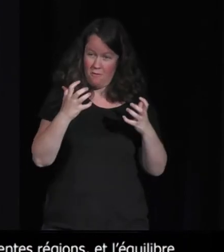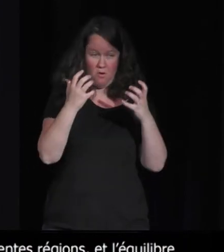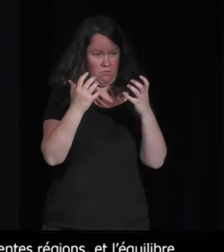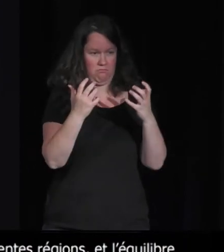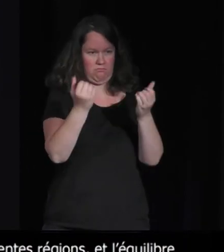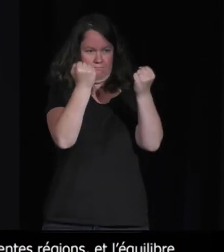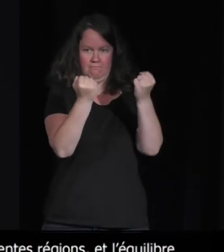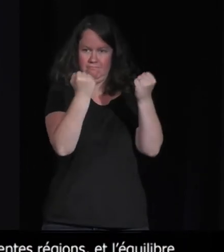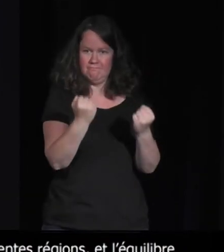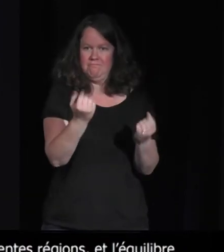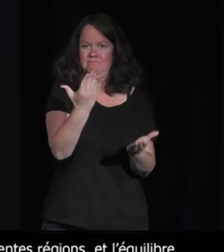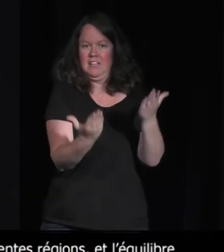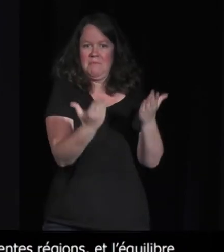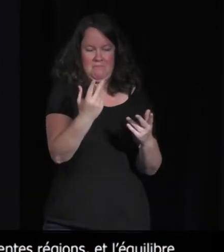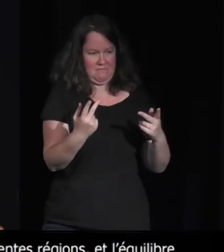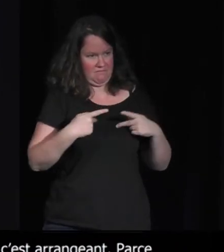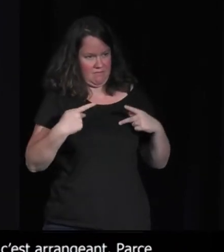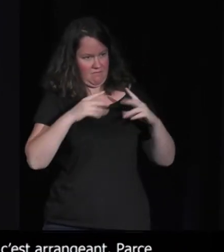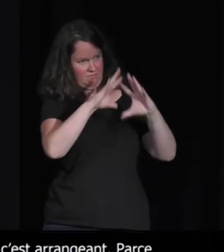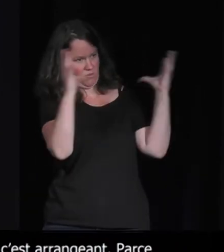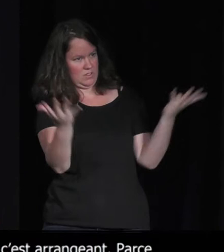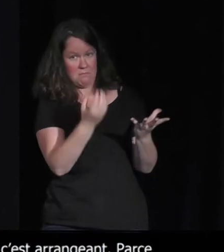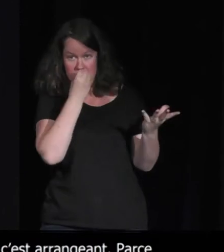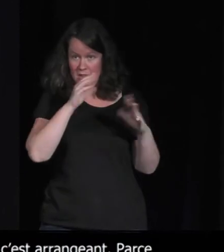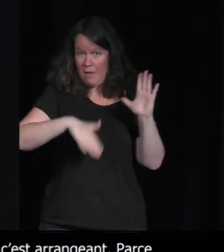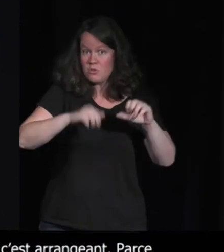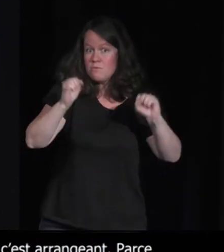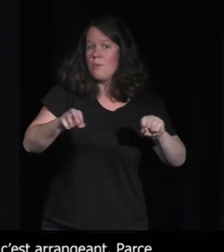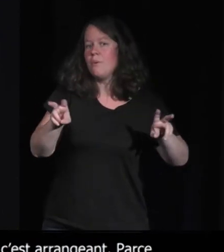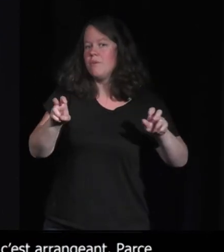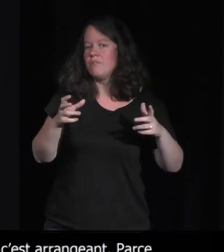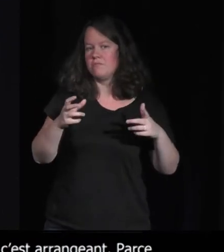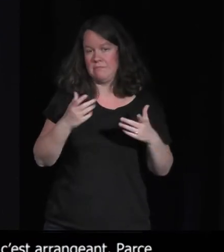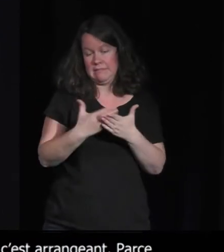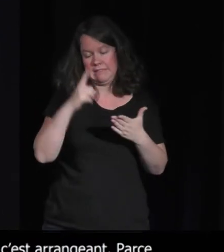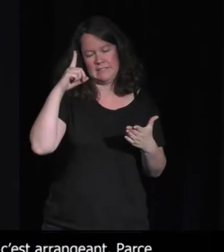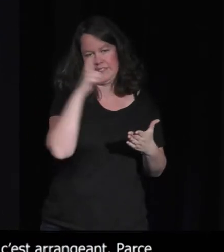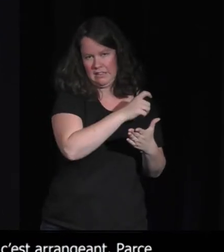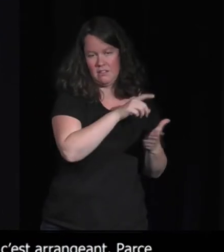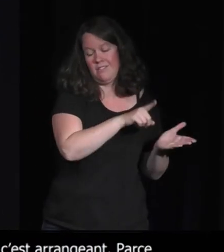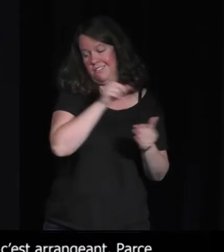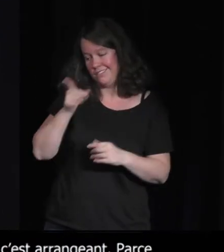'y est pas encore arrivé. Je veux dire, à mon niveau, dans le sandbox,